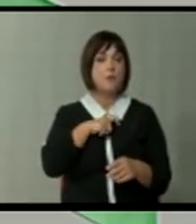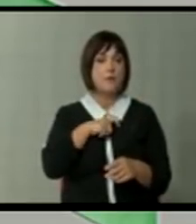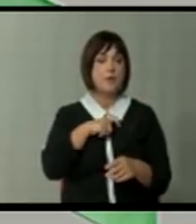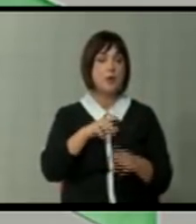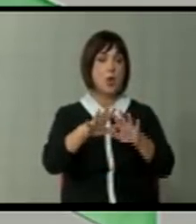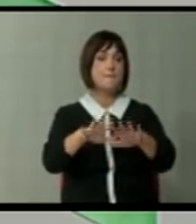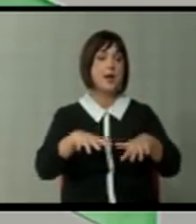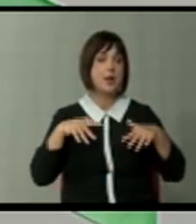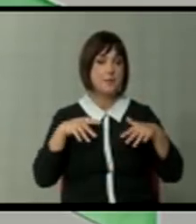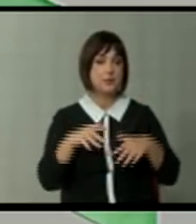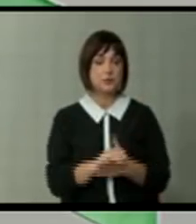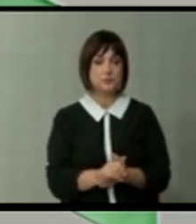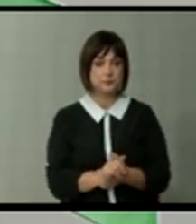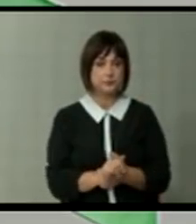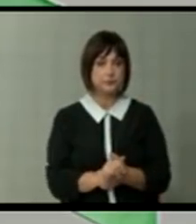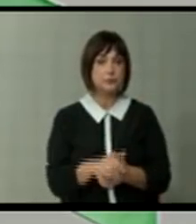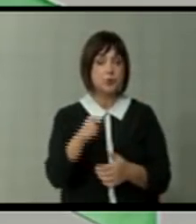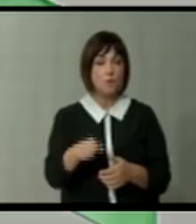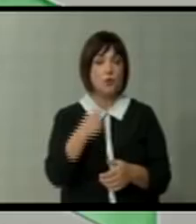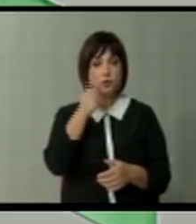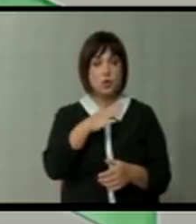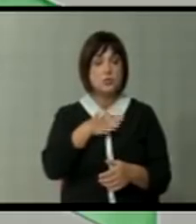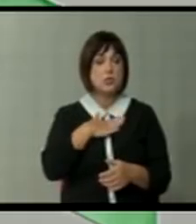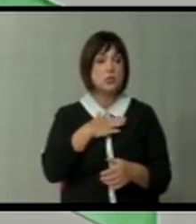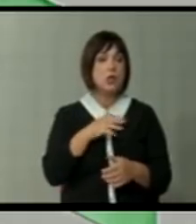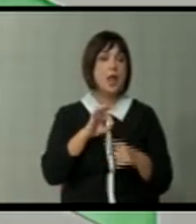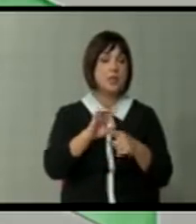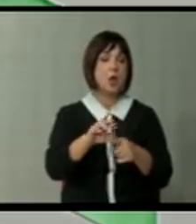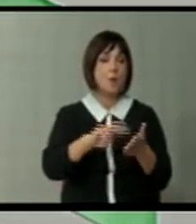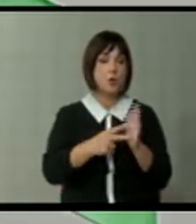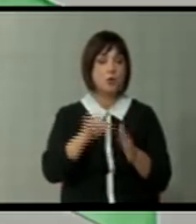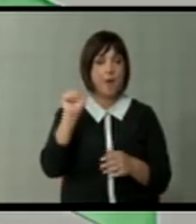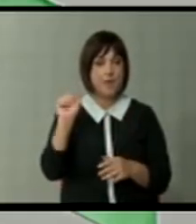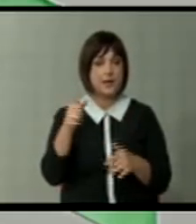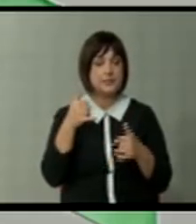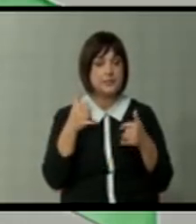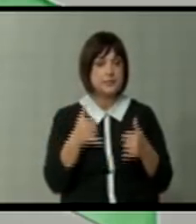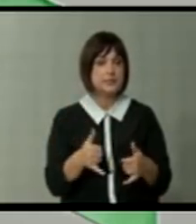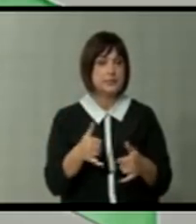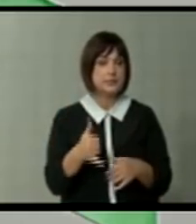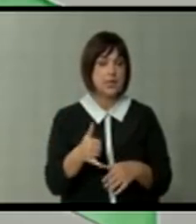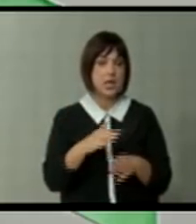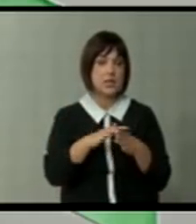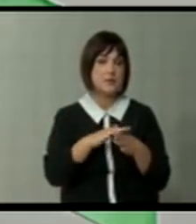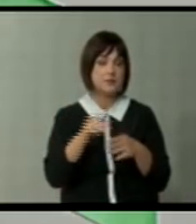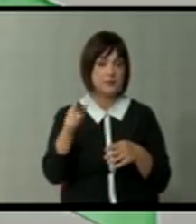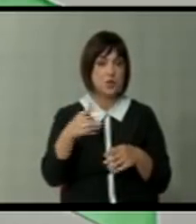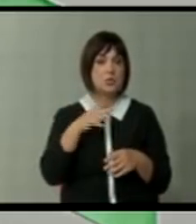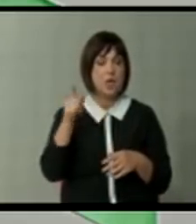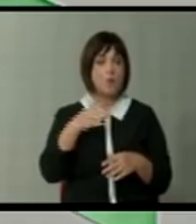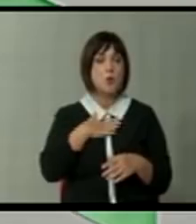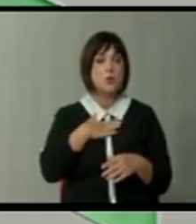Парламентот. Тоа што лидерите на политичките партии сега, сега кем извинат има таму и